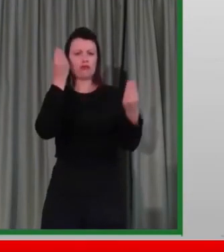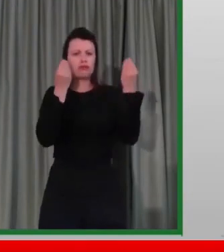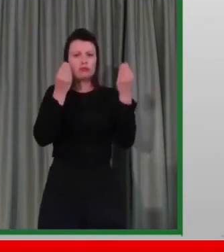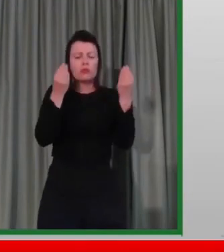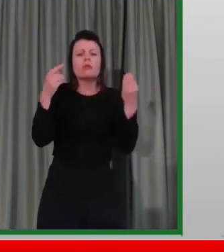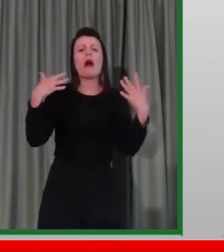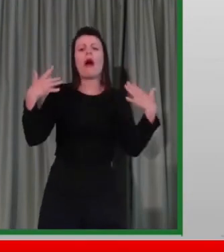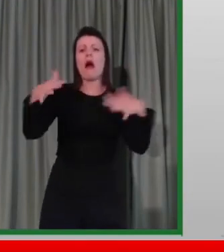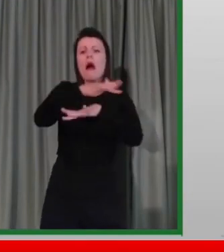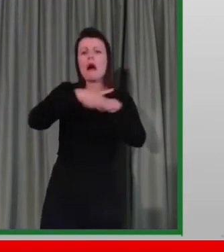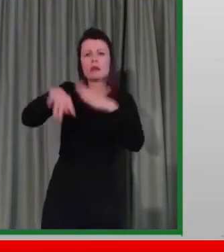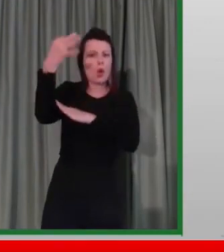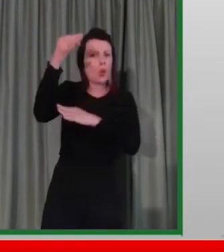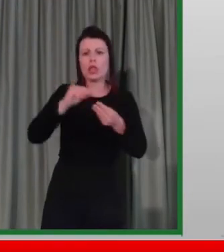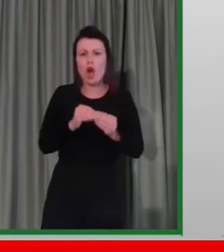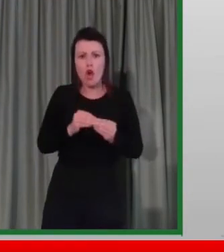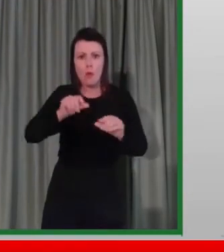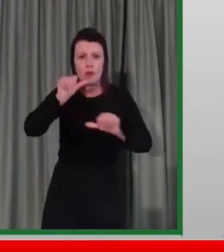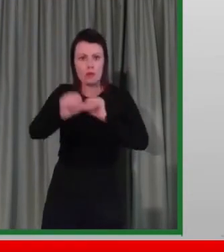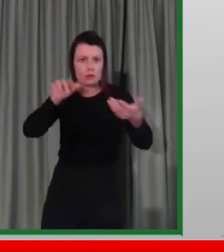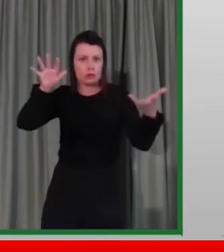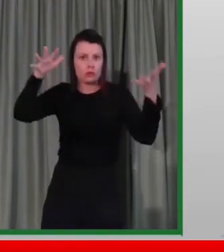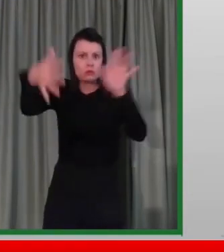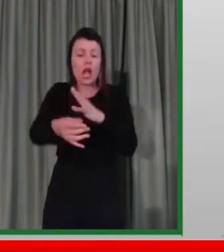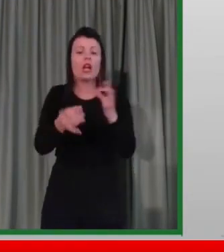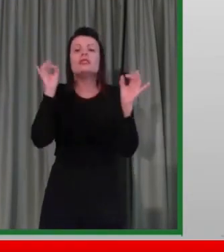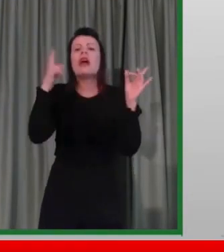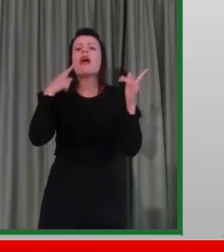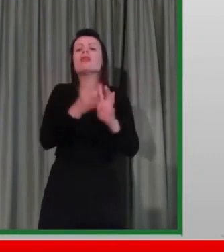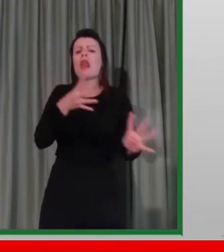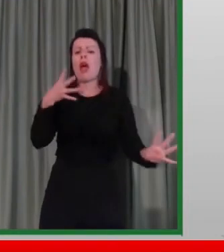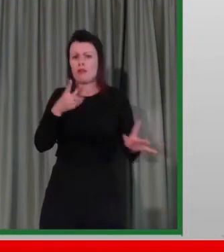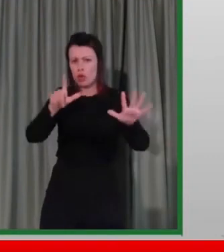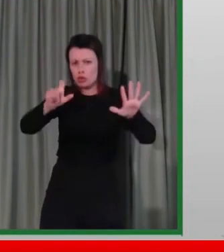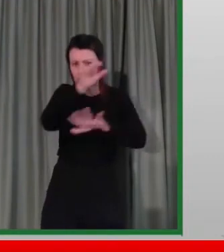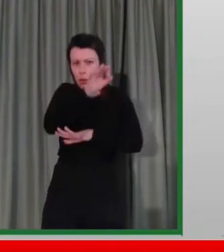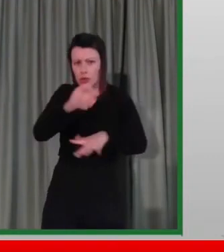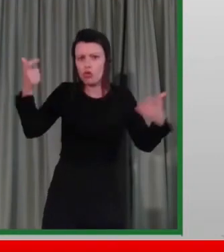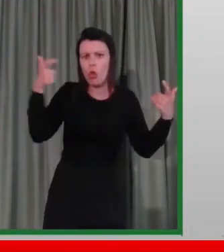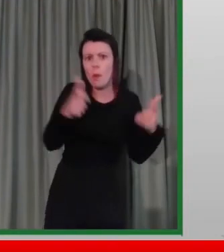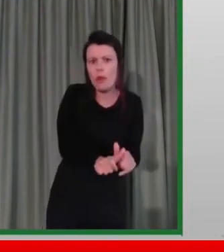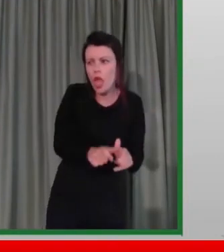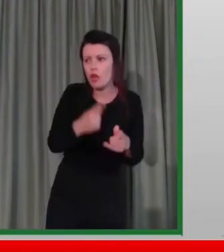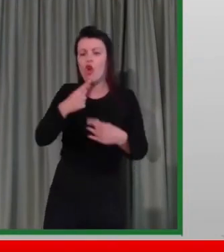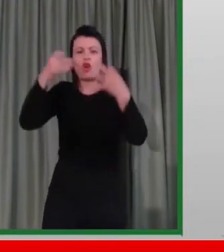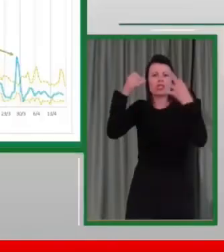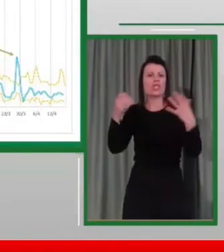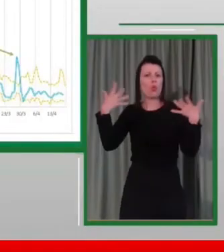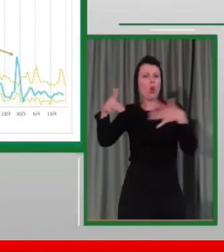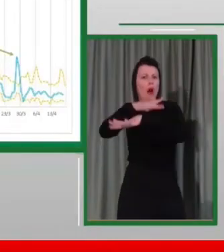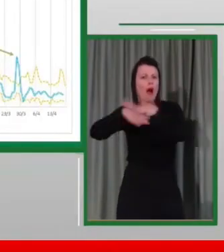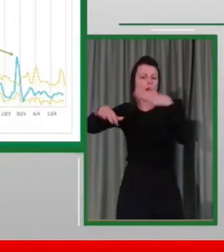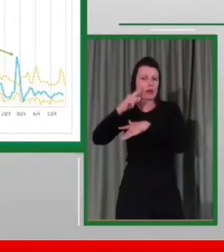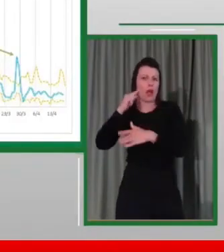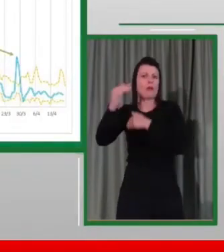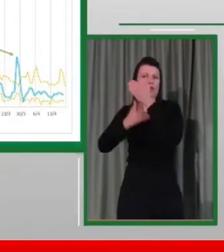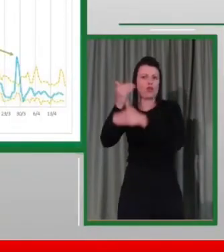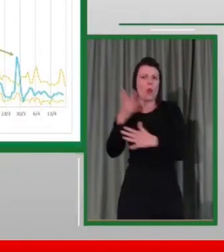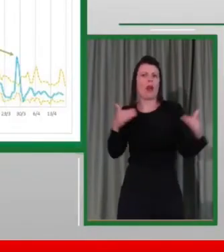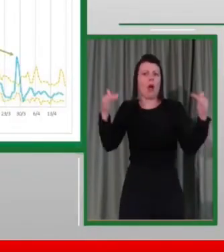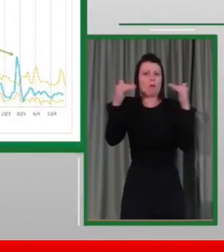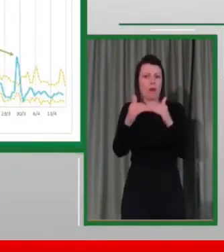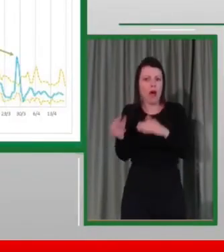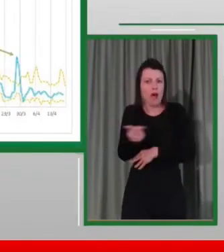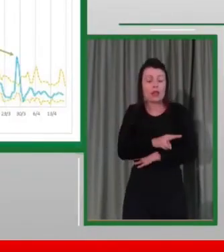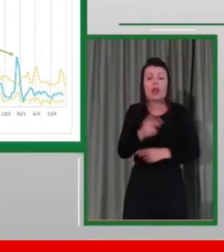traffico al 70%, la qualità dell'aria migliora di una percentuale analoga. I dati non ci dicono questo. In tutto il bacino